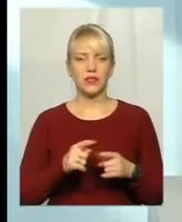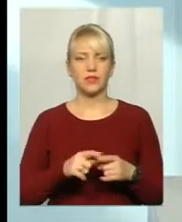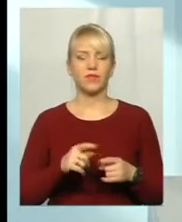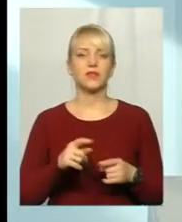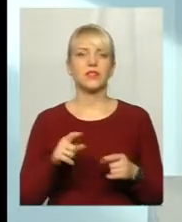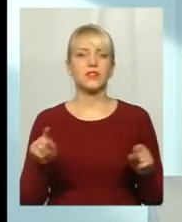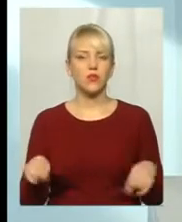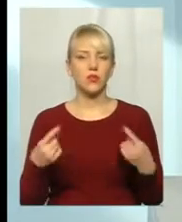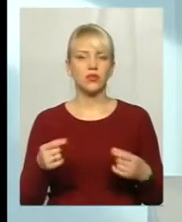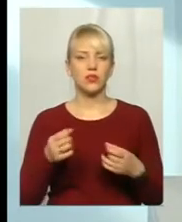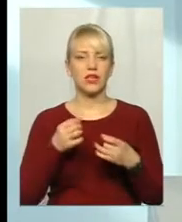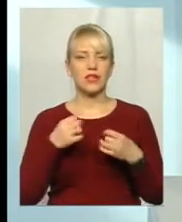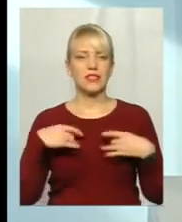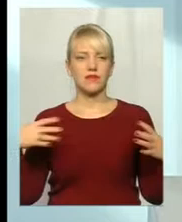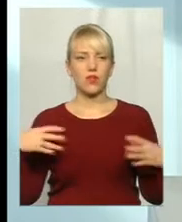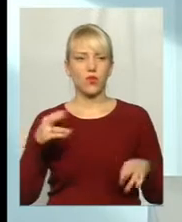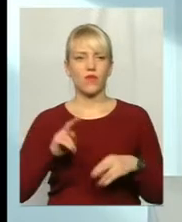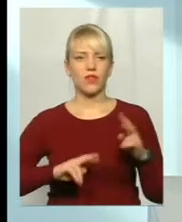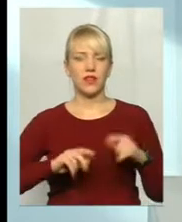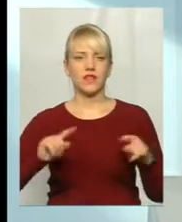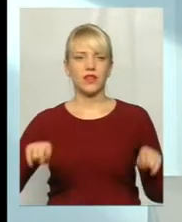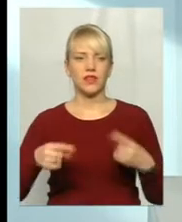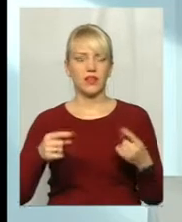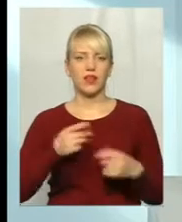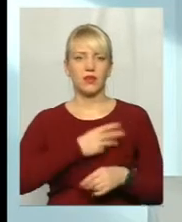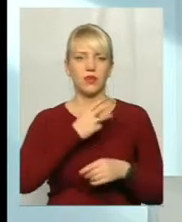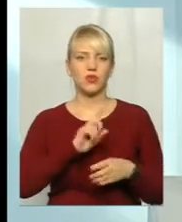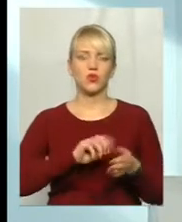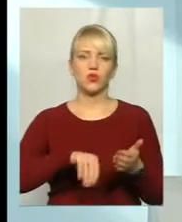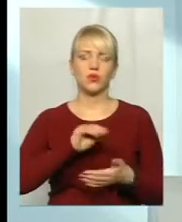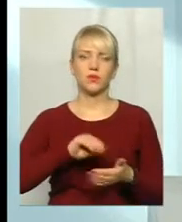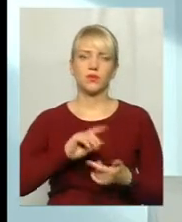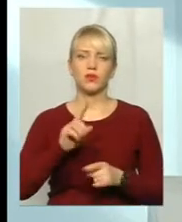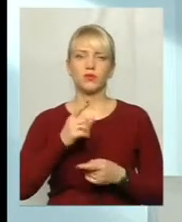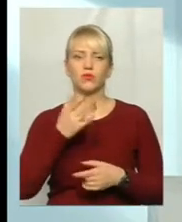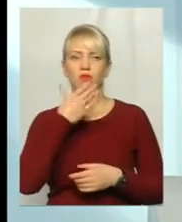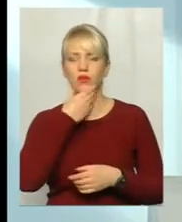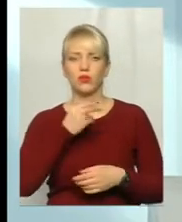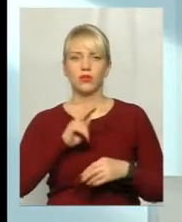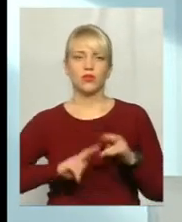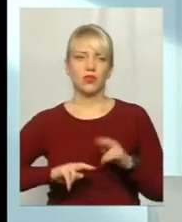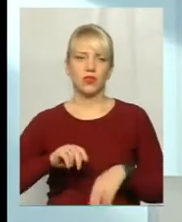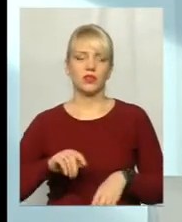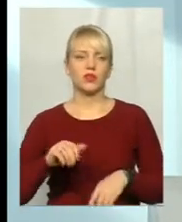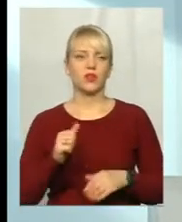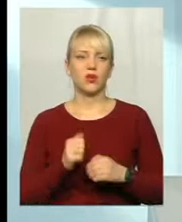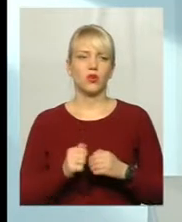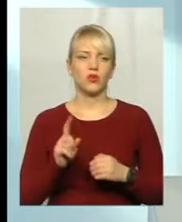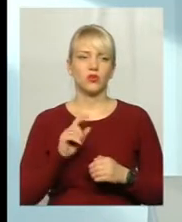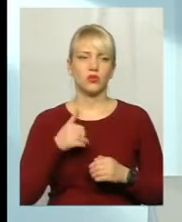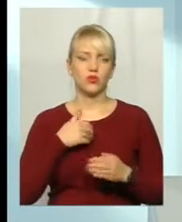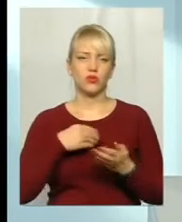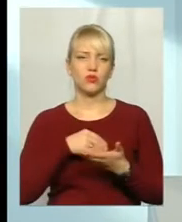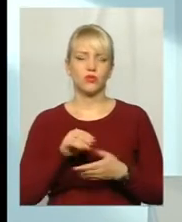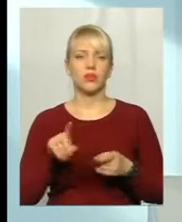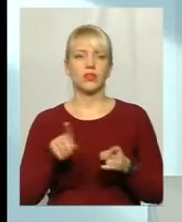настрій, хороший настрій. Виникає бажання щось придбати, тому що в хорошому настрій досить часто хочемо щось придбати,